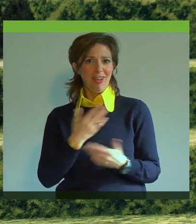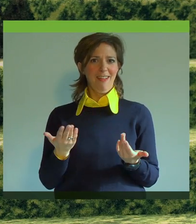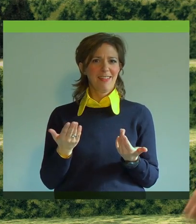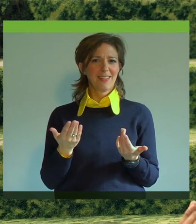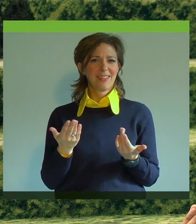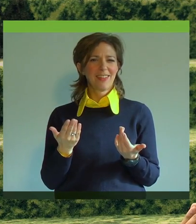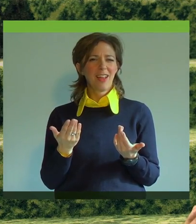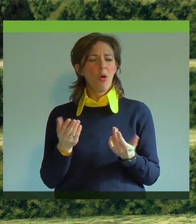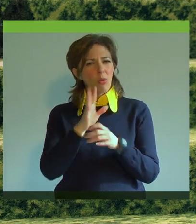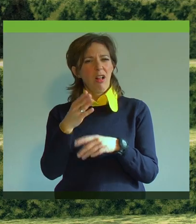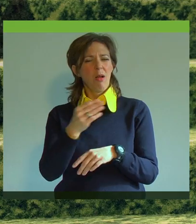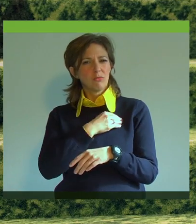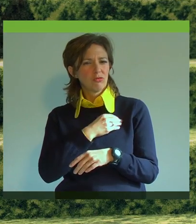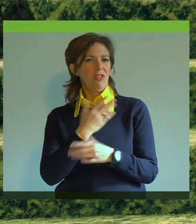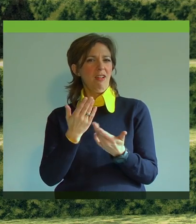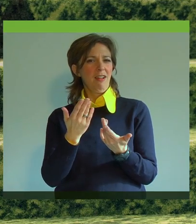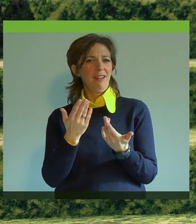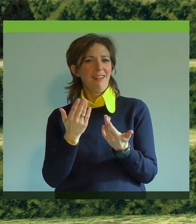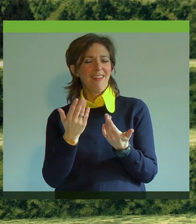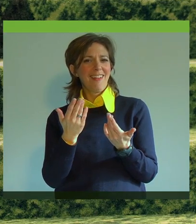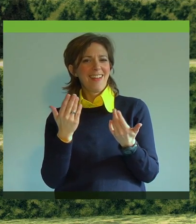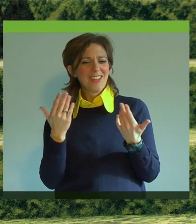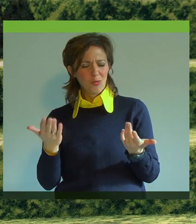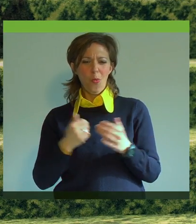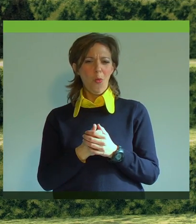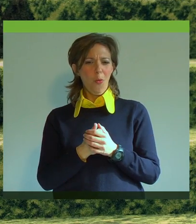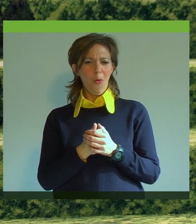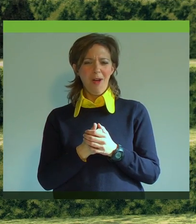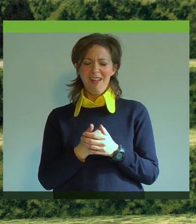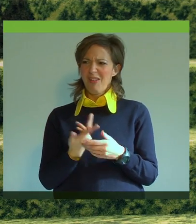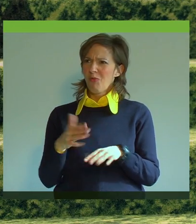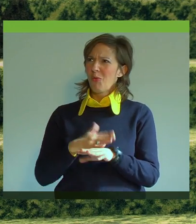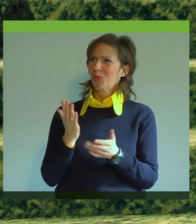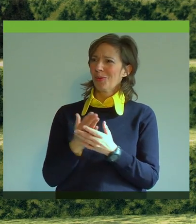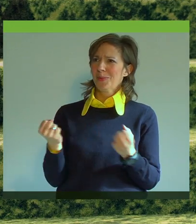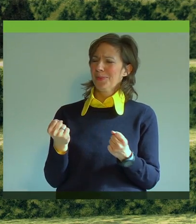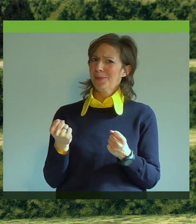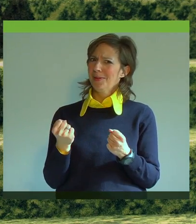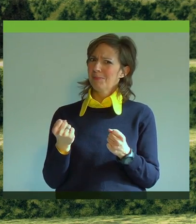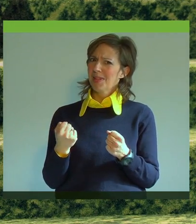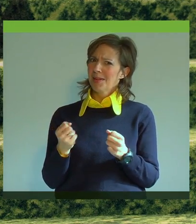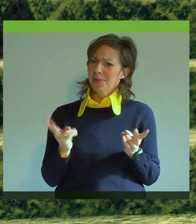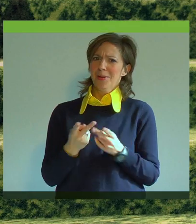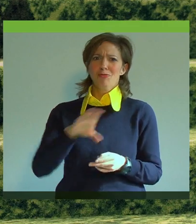einfach mal kommuniziert und ganz klar ausspricht, also fühle ich mich einfach total